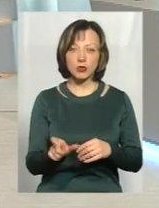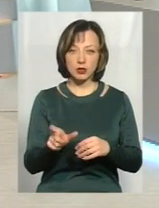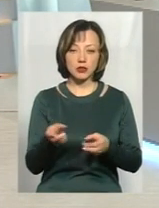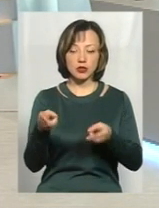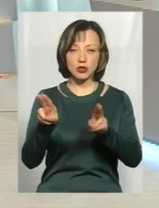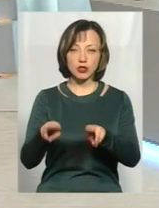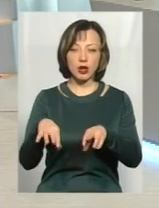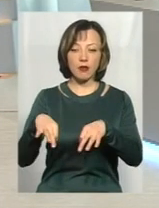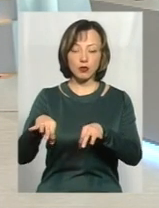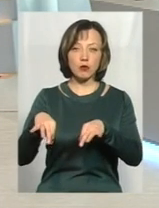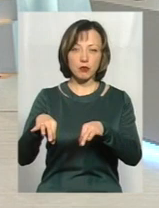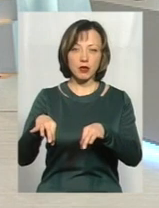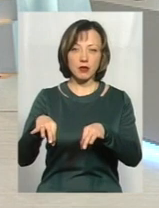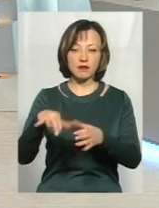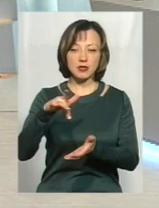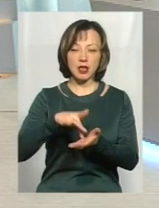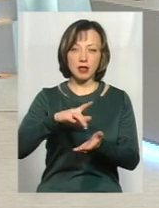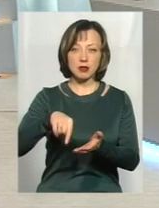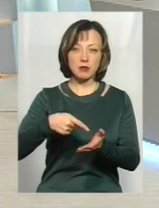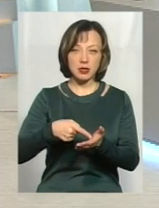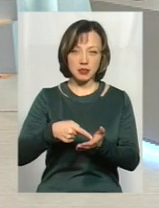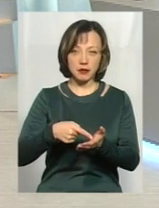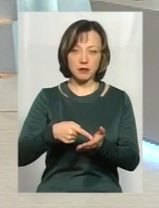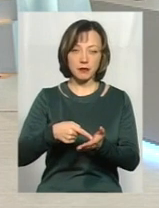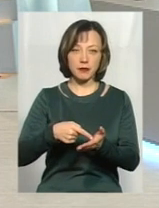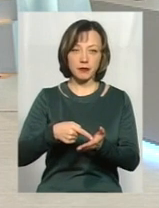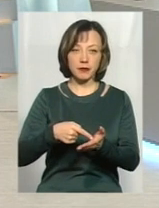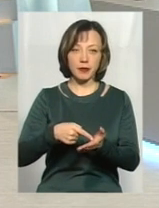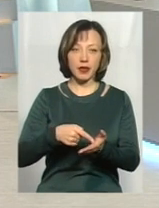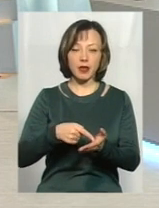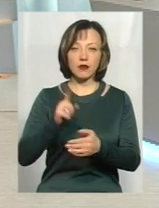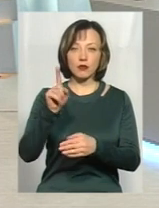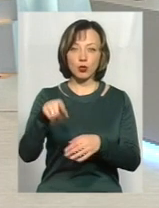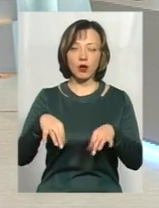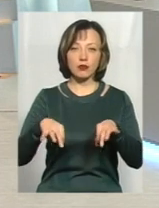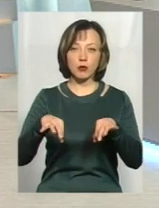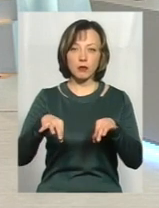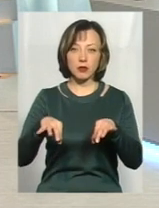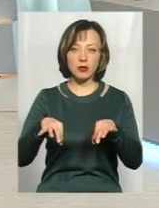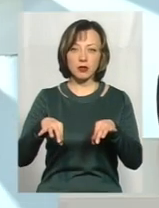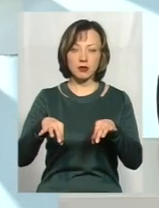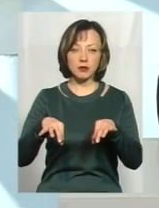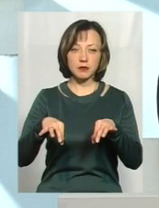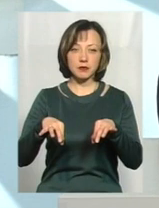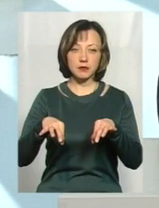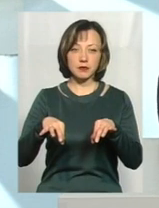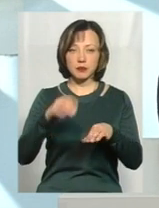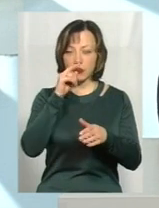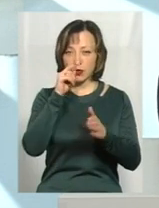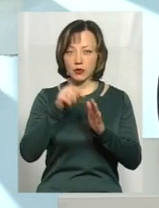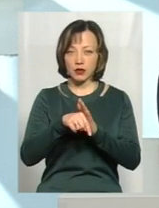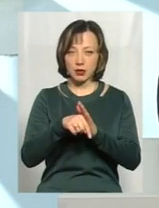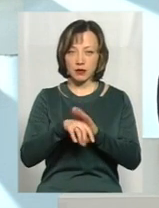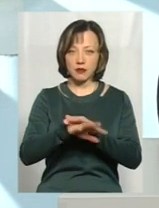залишав автомобіль в центрі міста, і в той автомобіль зловнисники проникли,